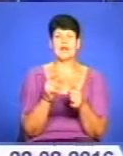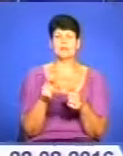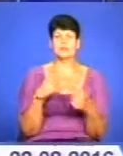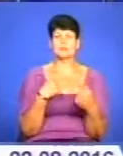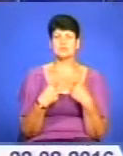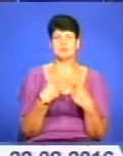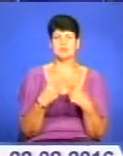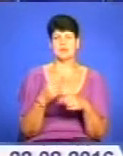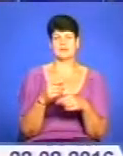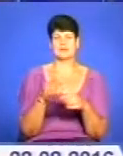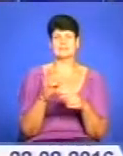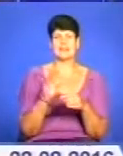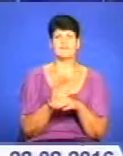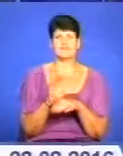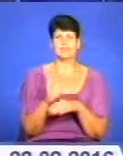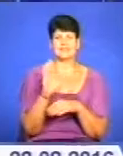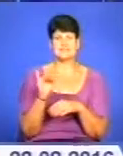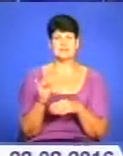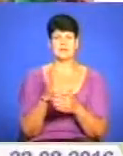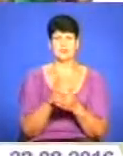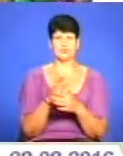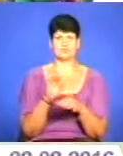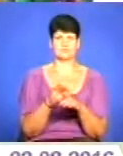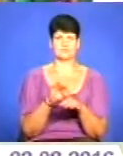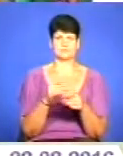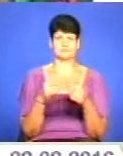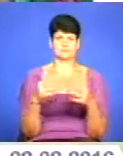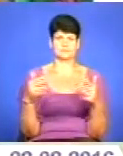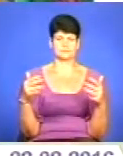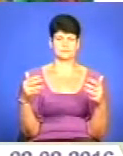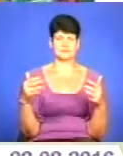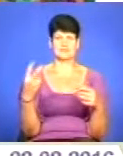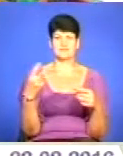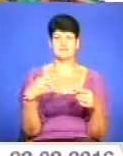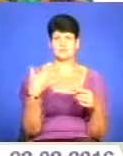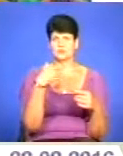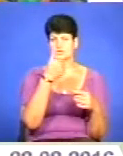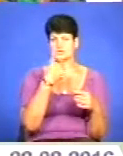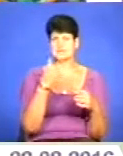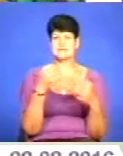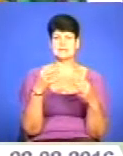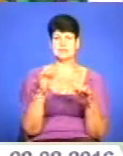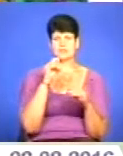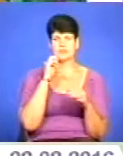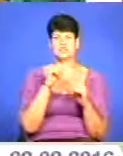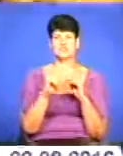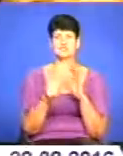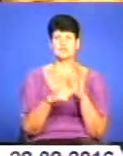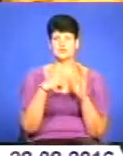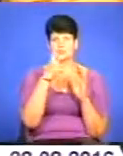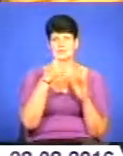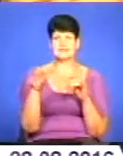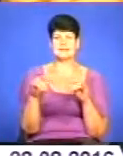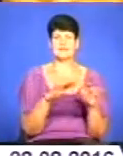виробництві і мають певні захворювання. 25-ту рішницю Незалежності України та 16-ту рішницю